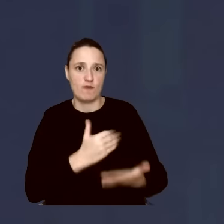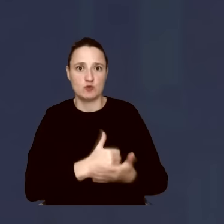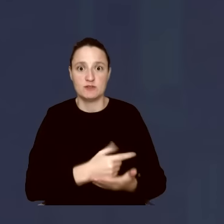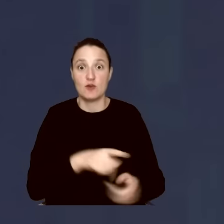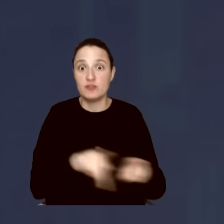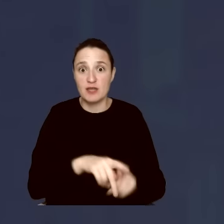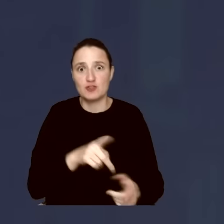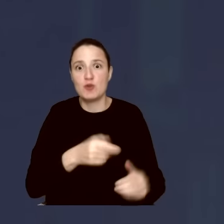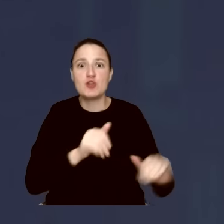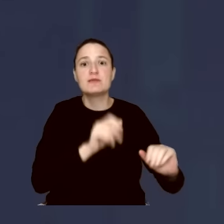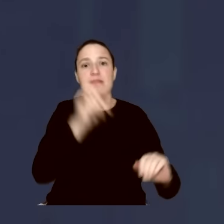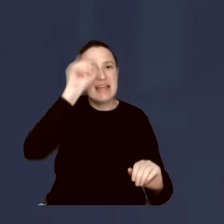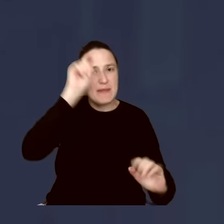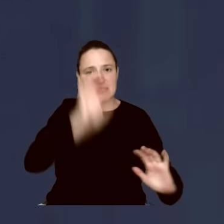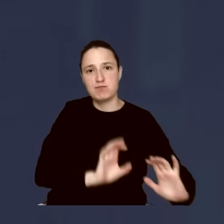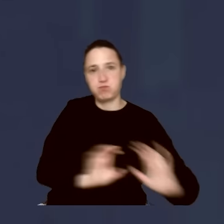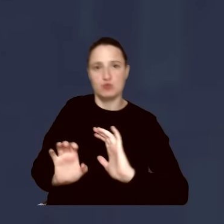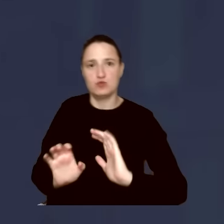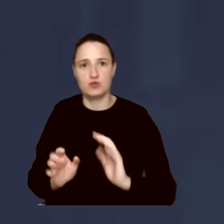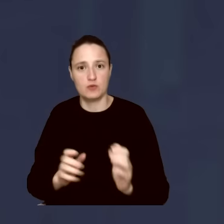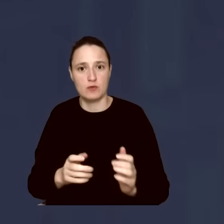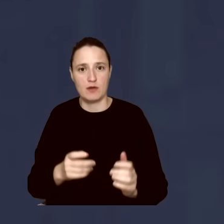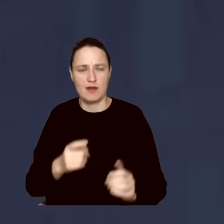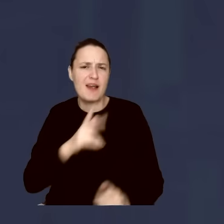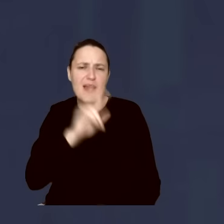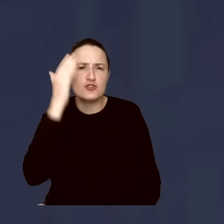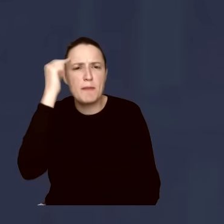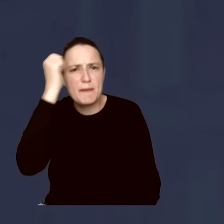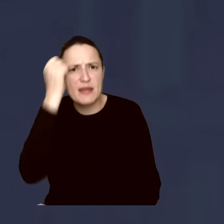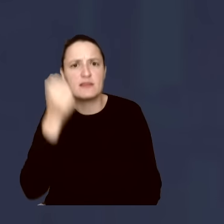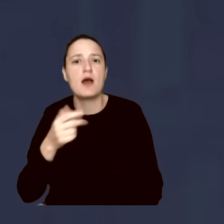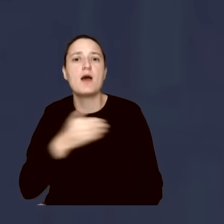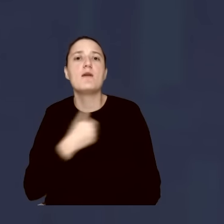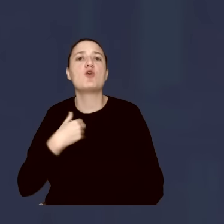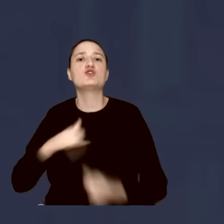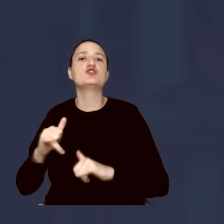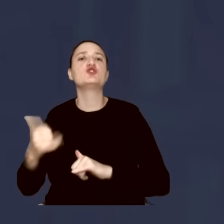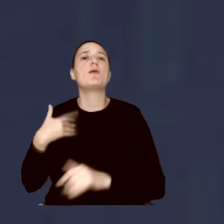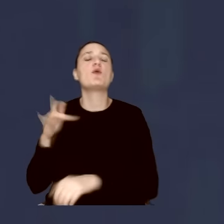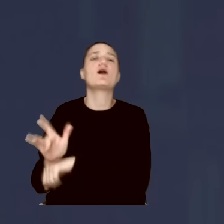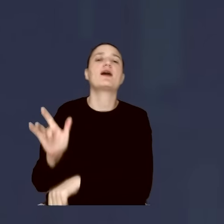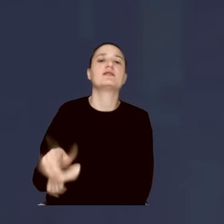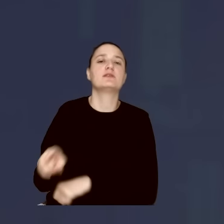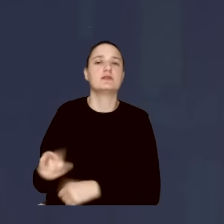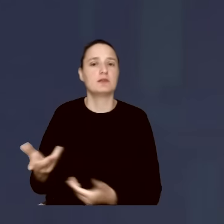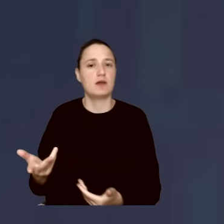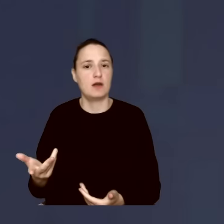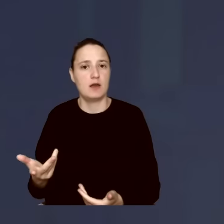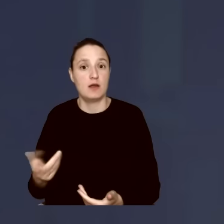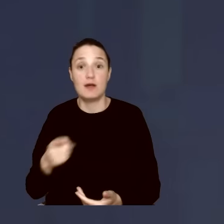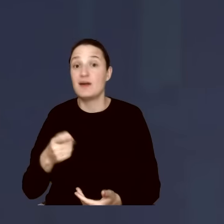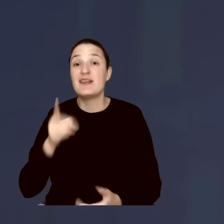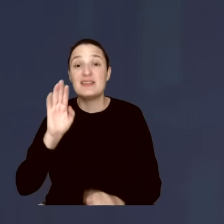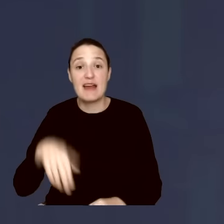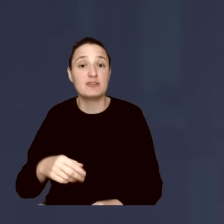pushbackami ze strony Niemców. Wszyscy pamiętamy, jak polski rząd był atakowany, i krytykowany. Proszę Państwa, zdymisjonowali nawet